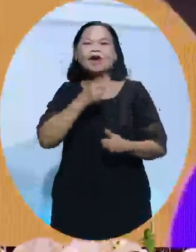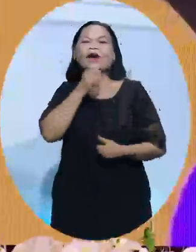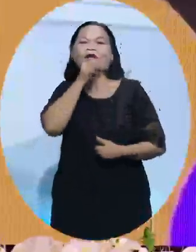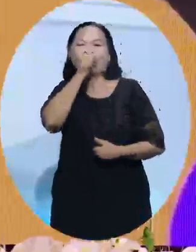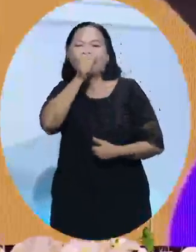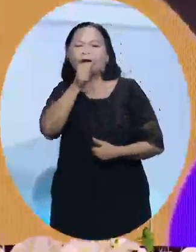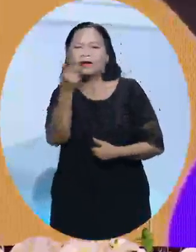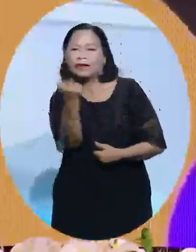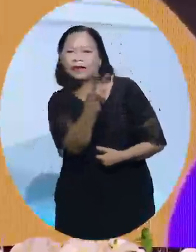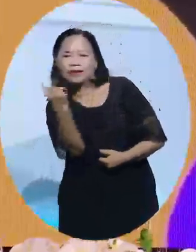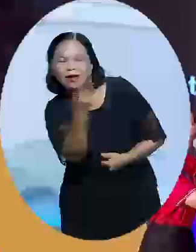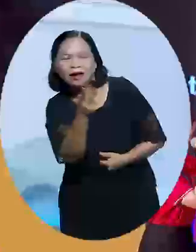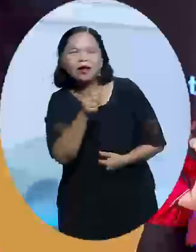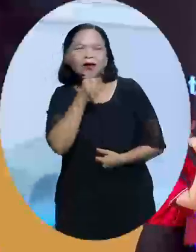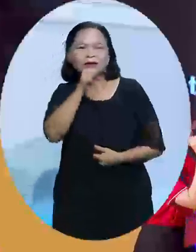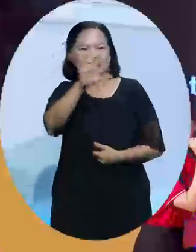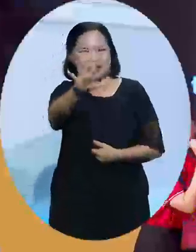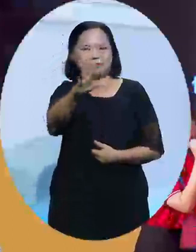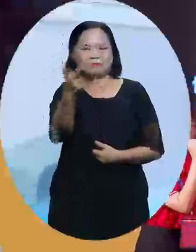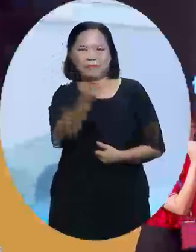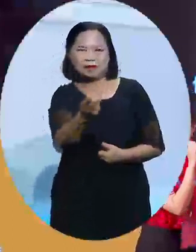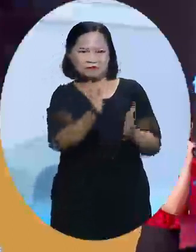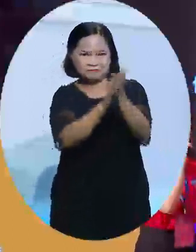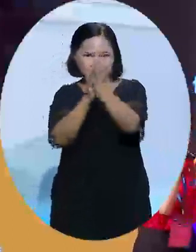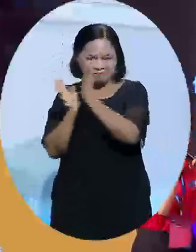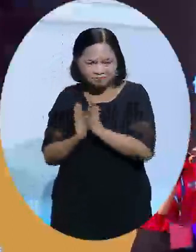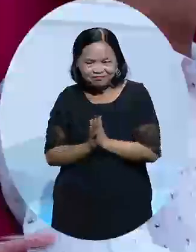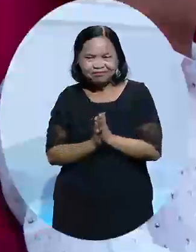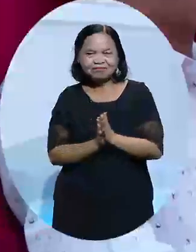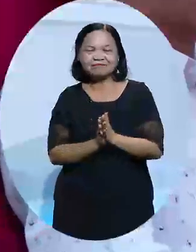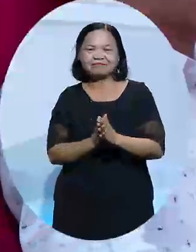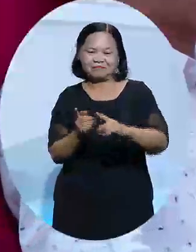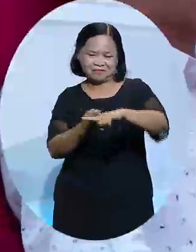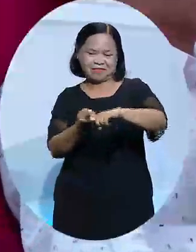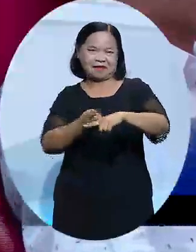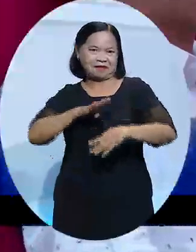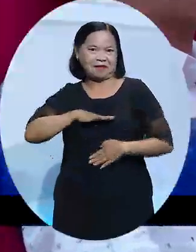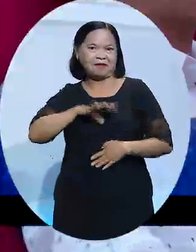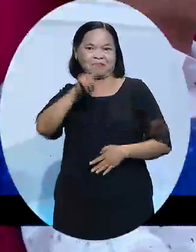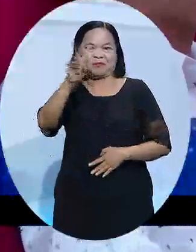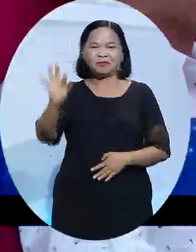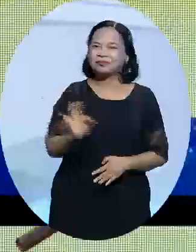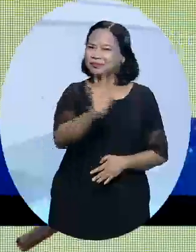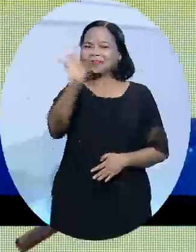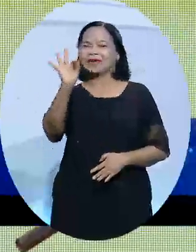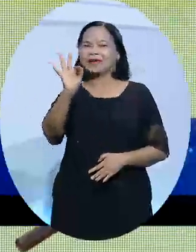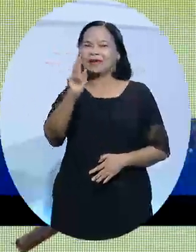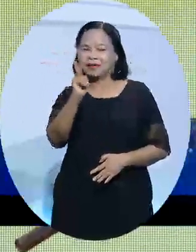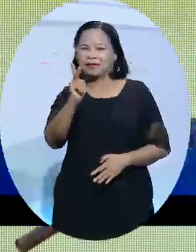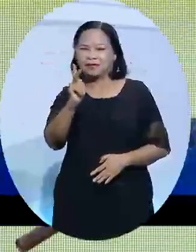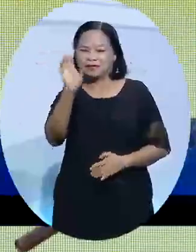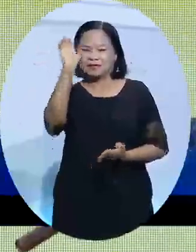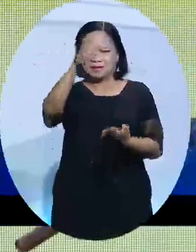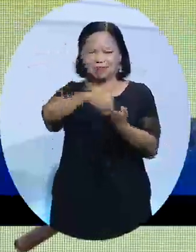của các cặp thí sinh và hùng biện của 5 cặp thí sinh xuất sắc. Tổng giá trị giải thưởng lên đến 1 tỷ đồng. Ngoài ra, Hiêu cũng dành nhiều